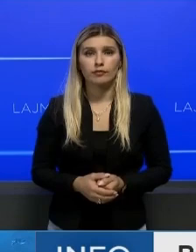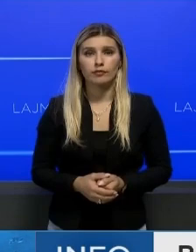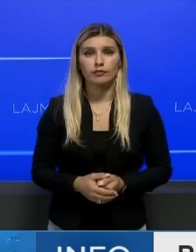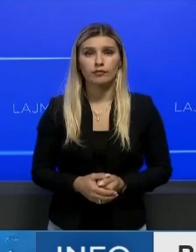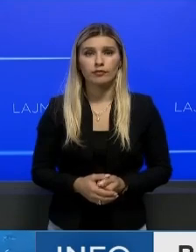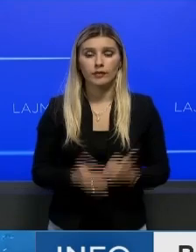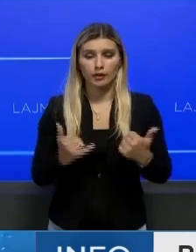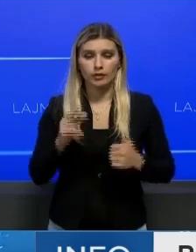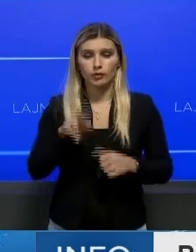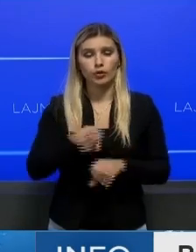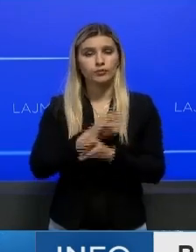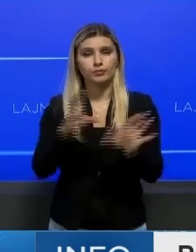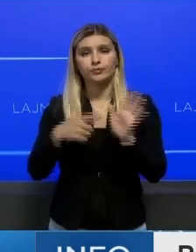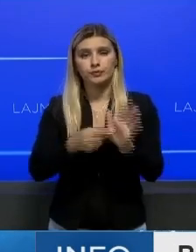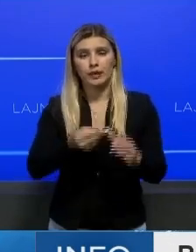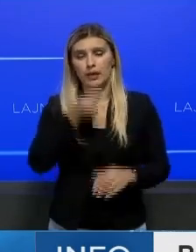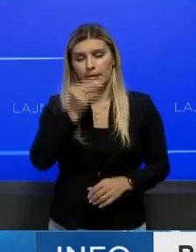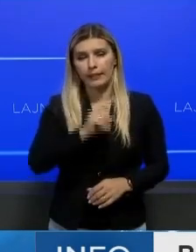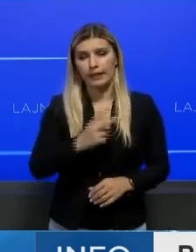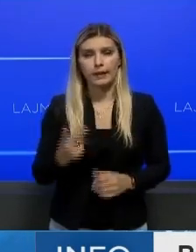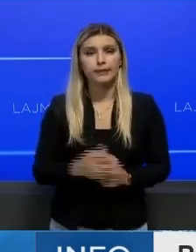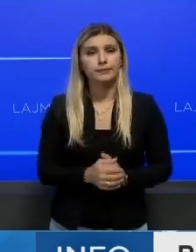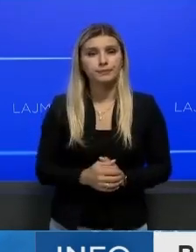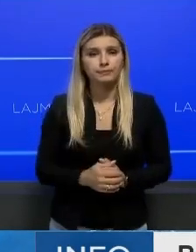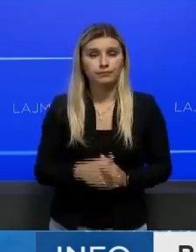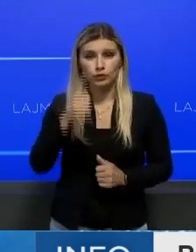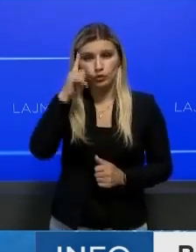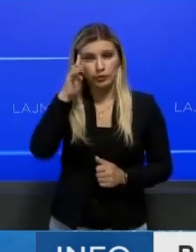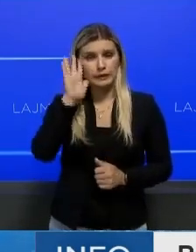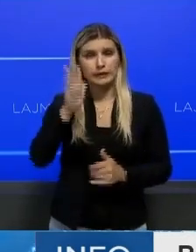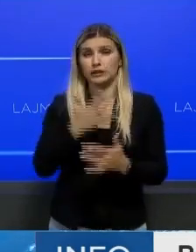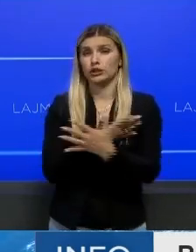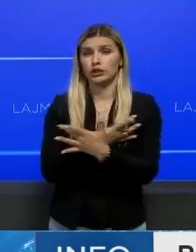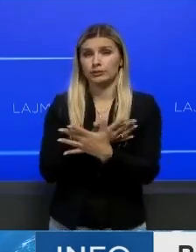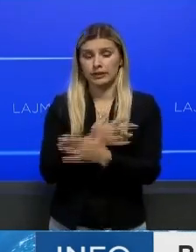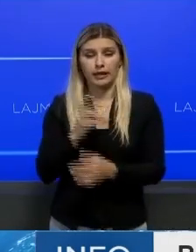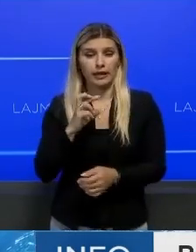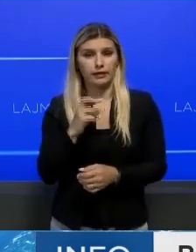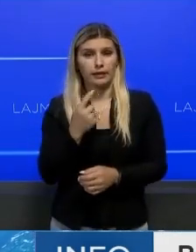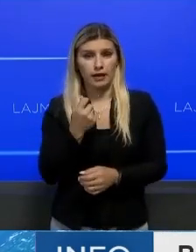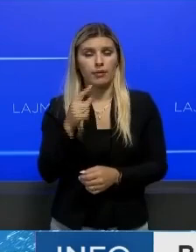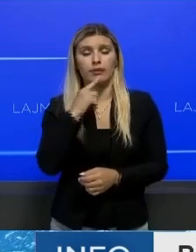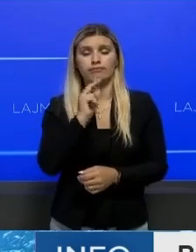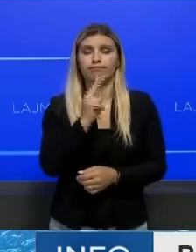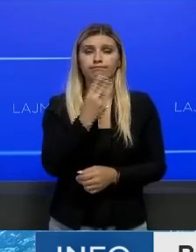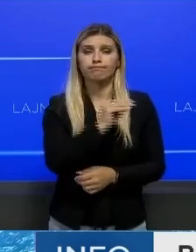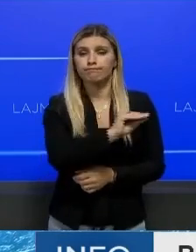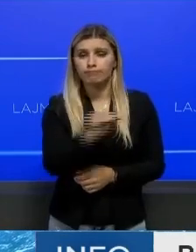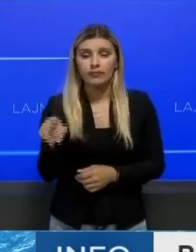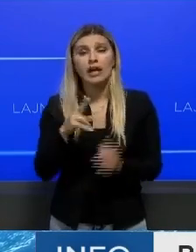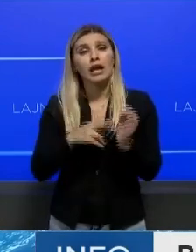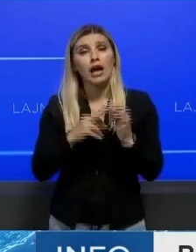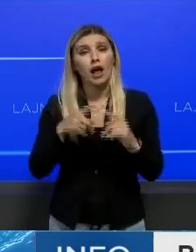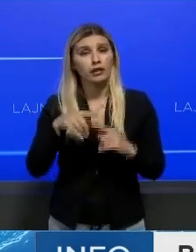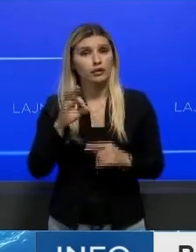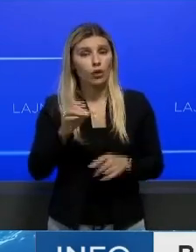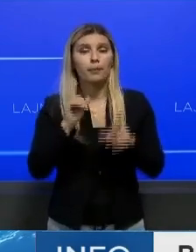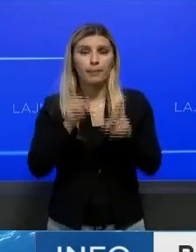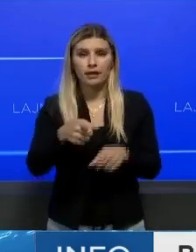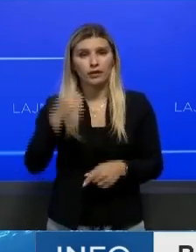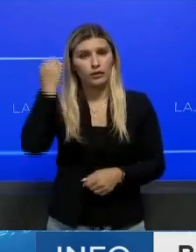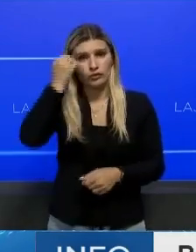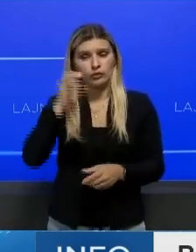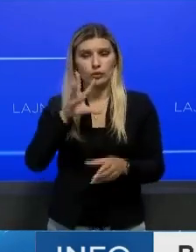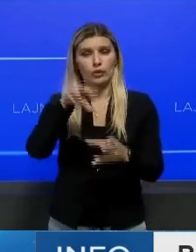Të gjusjelim tani lajmet të tjera të ditës, Kryeministri Shqipri se Edi Rama i ka bërthirje sërish Natos, që Kosovat të